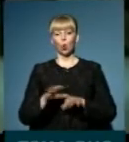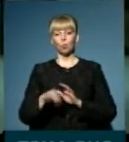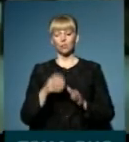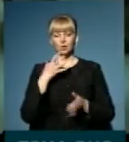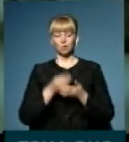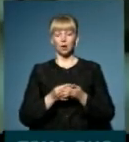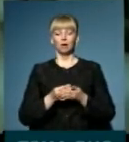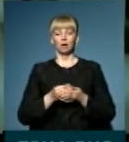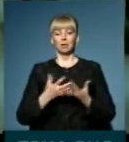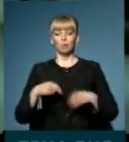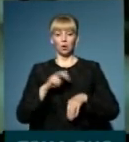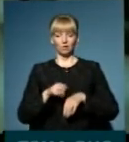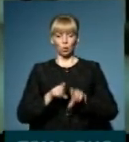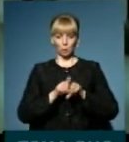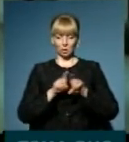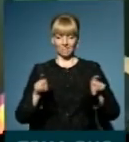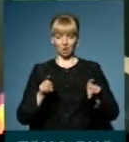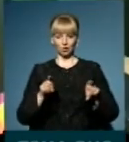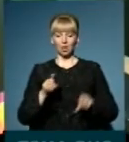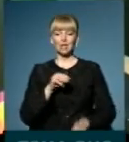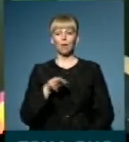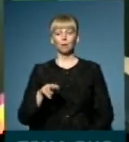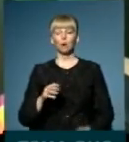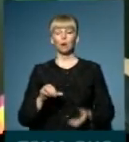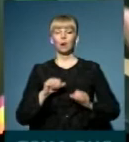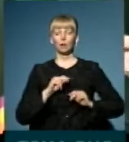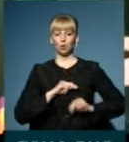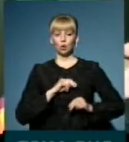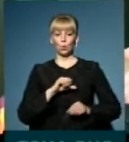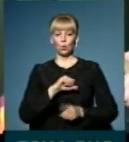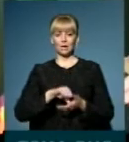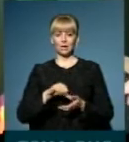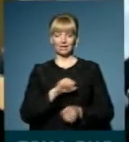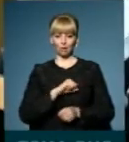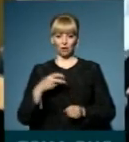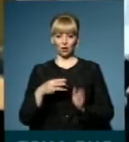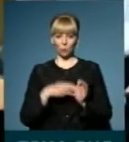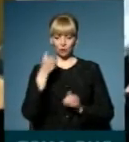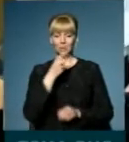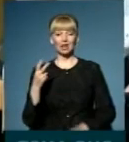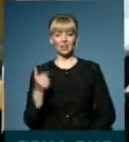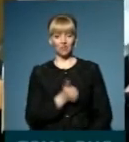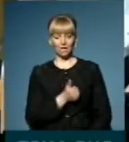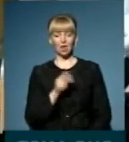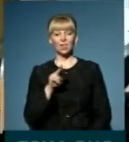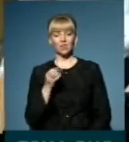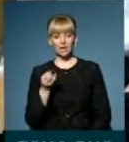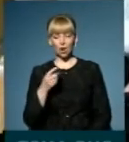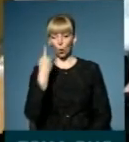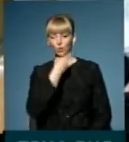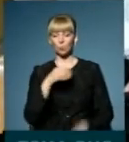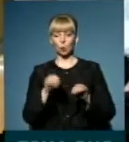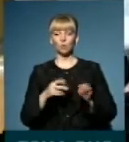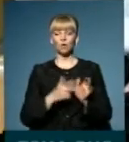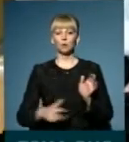сімейного лікаря у цьому закладі. Тетяна Моховійчук працює дільничним терапевтом з 2008 року. За два тижні квітня особисто уклали